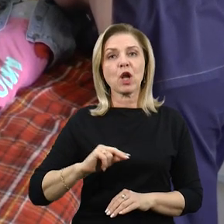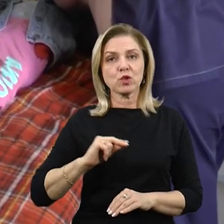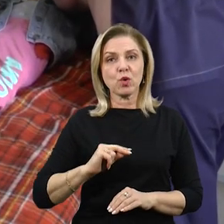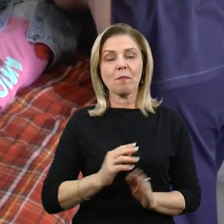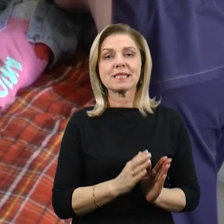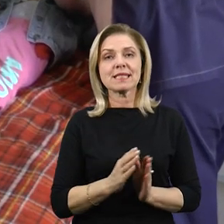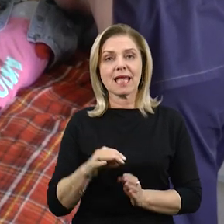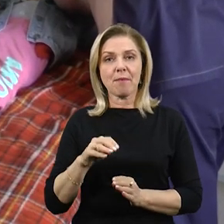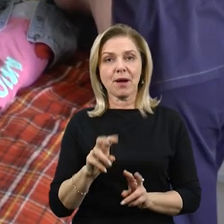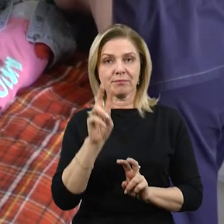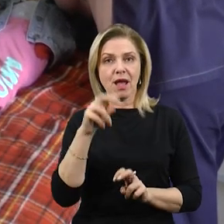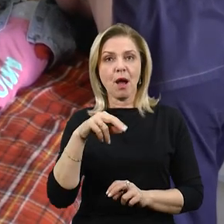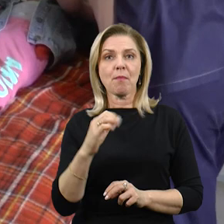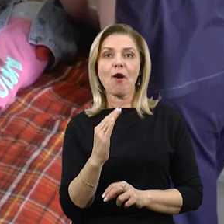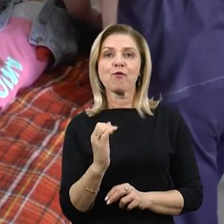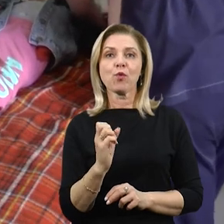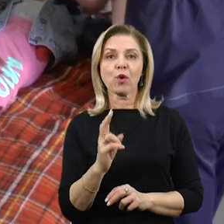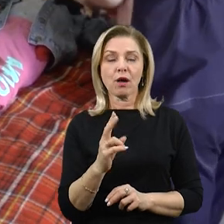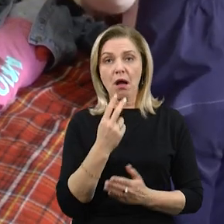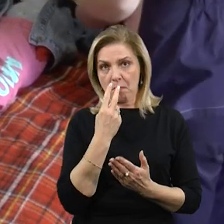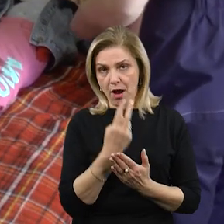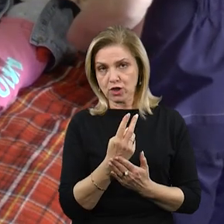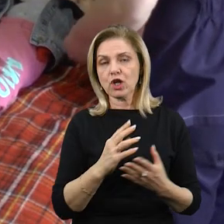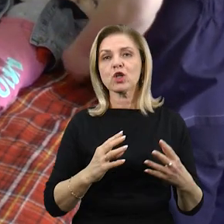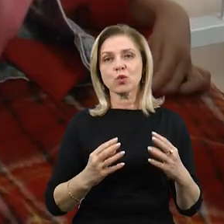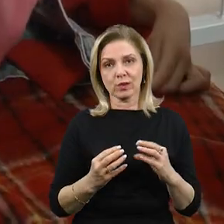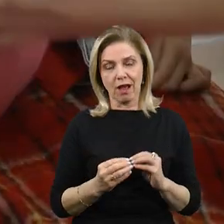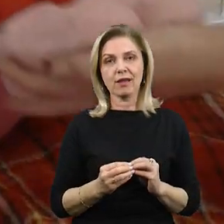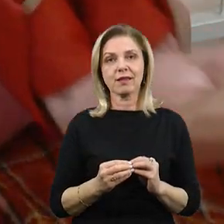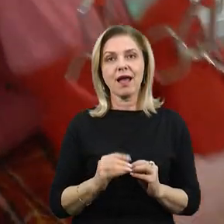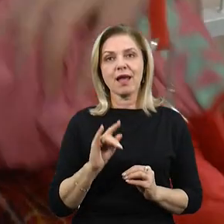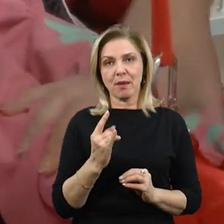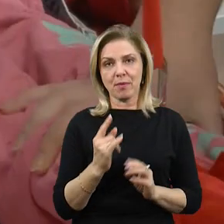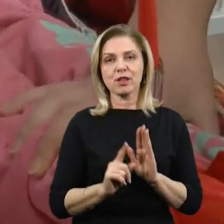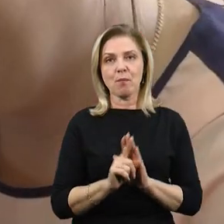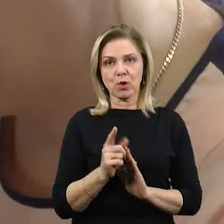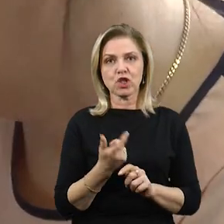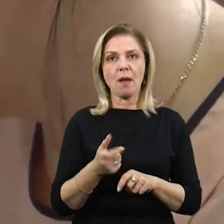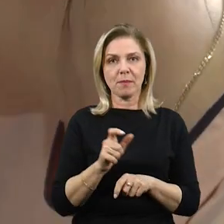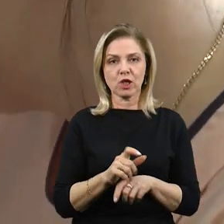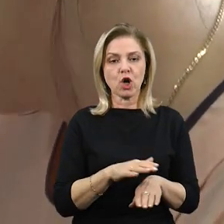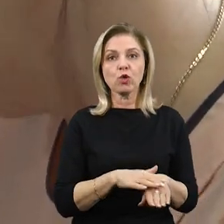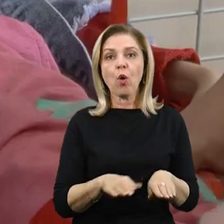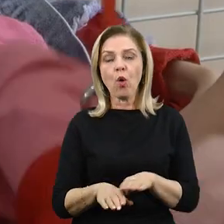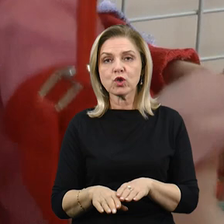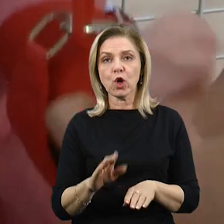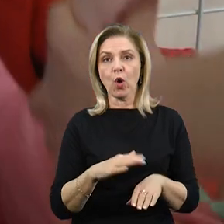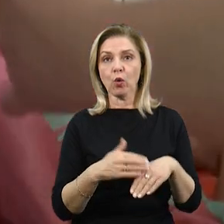результати, тобто дитина вже почала більше активна в ножках, в ручках.